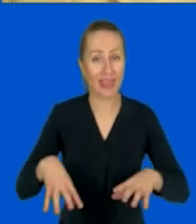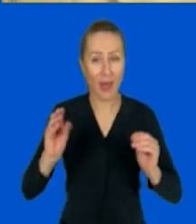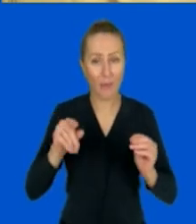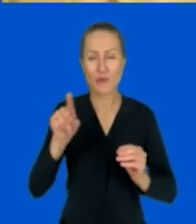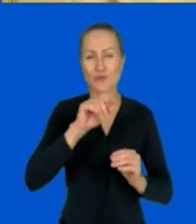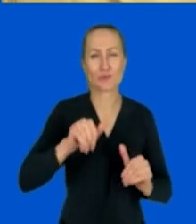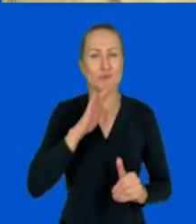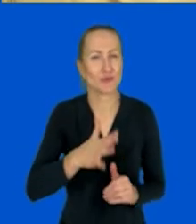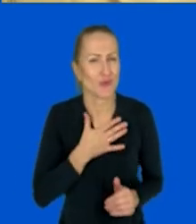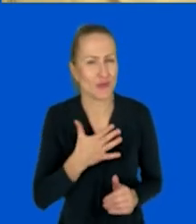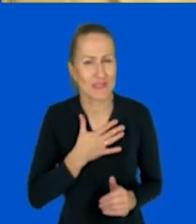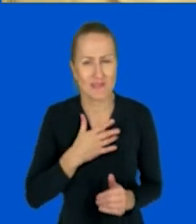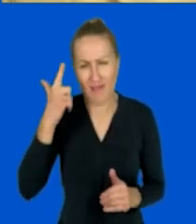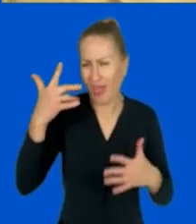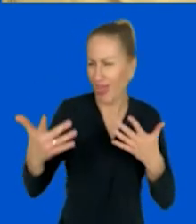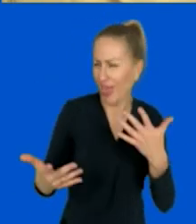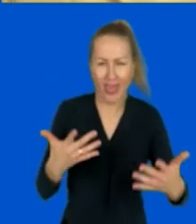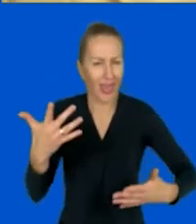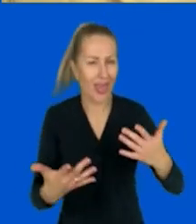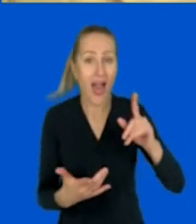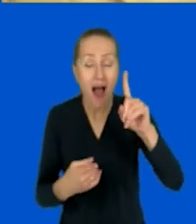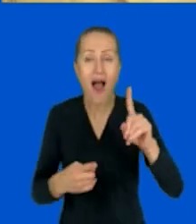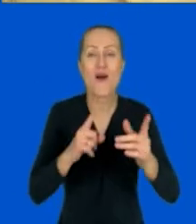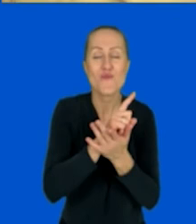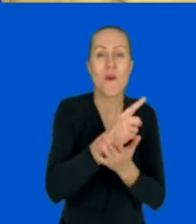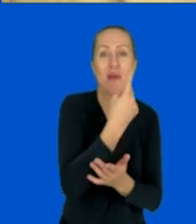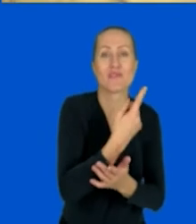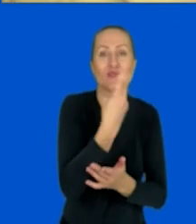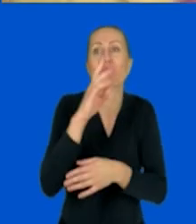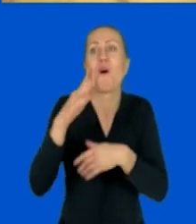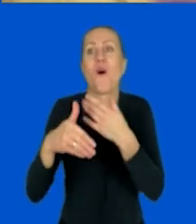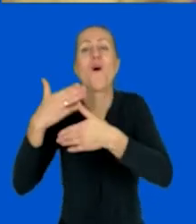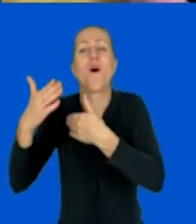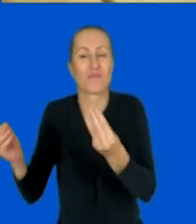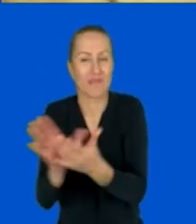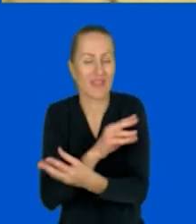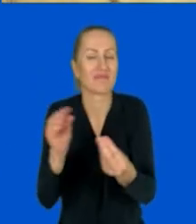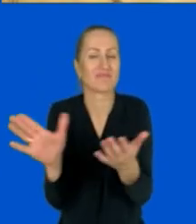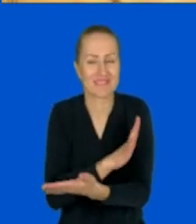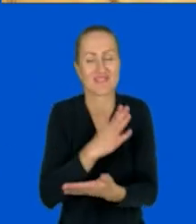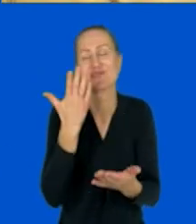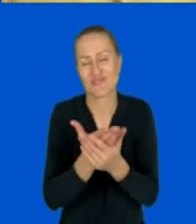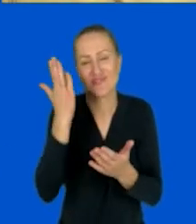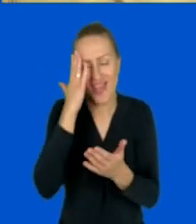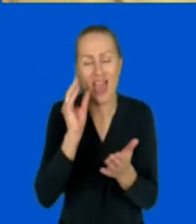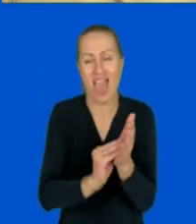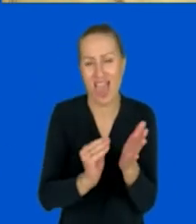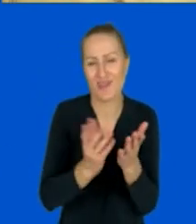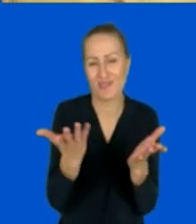zdezorientowani, ale myślę, że po pierwszej czy drugiej rundzie, po pierwszym czy drugim pytaniu